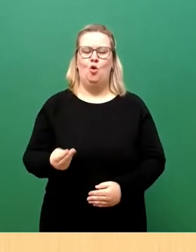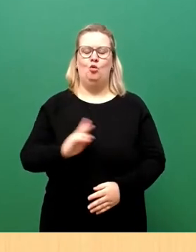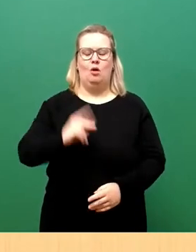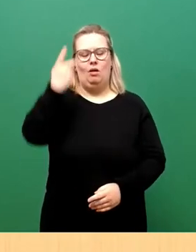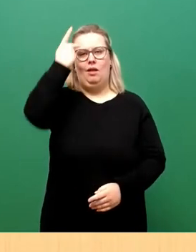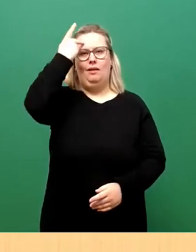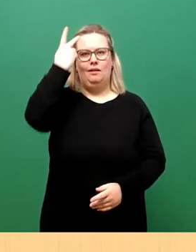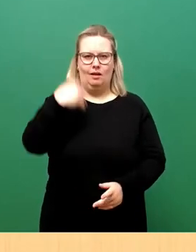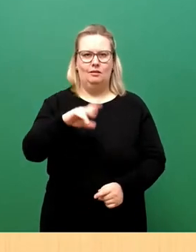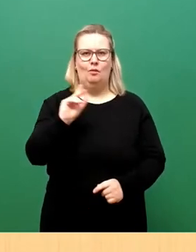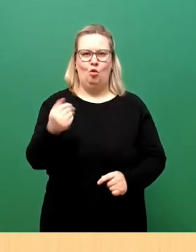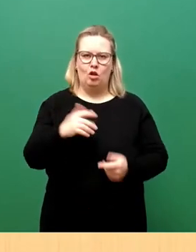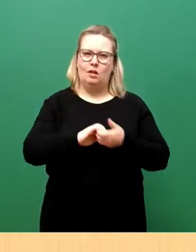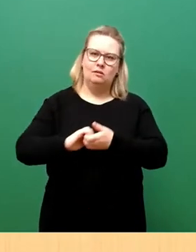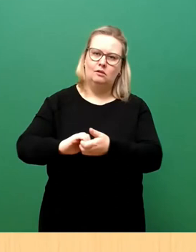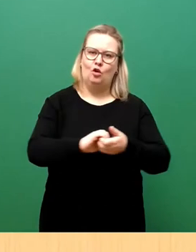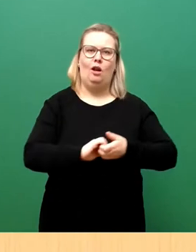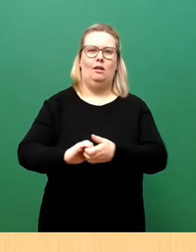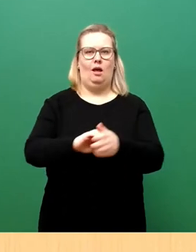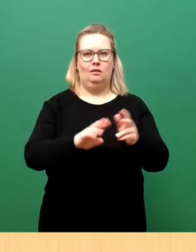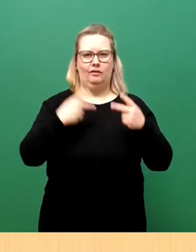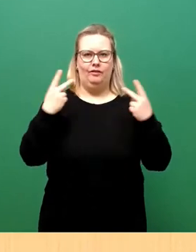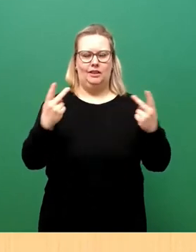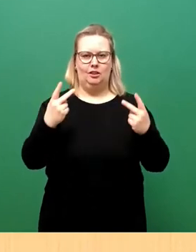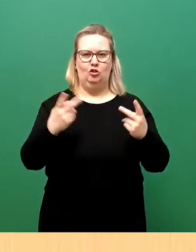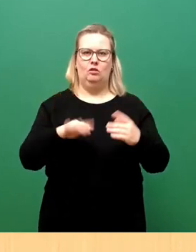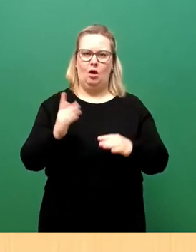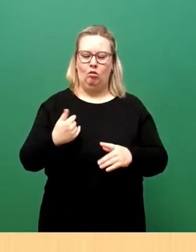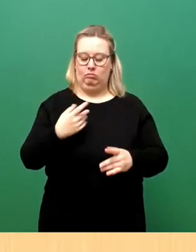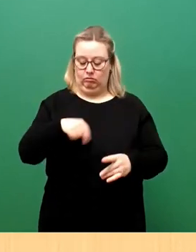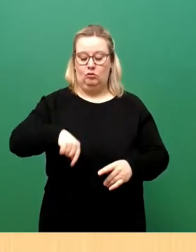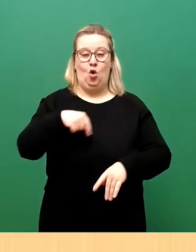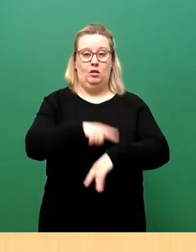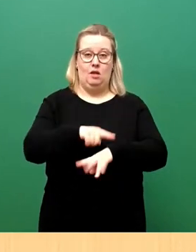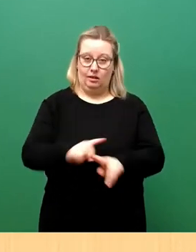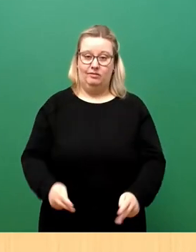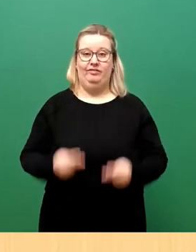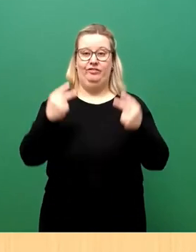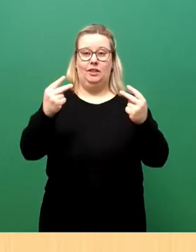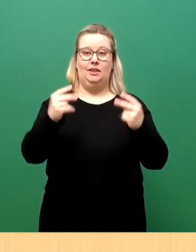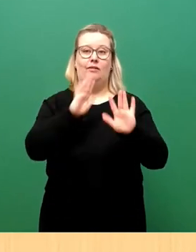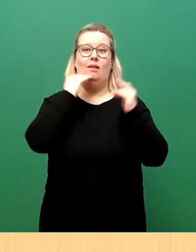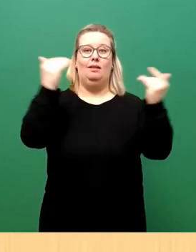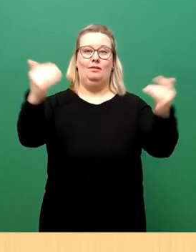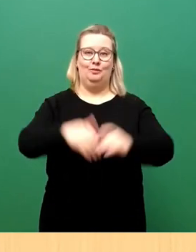wie wichtig Solidarität und Gemeinsamgrade in unserer heutigen Zeit sind. Vielen Dank.